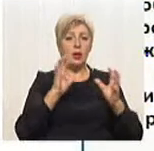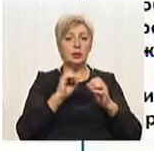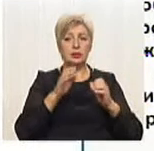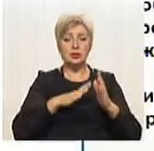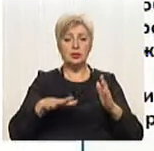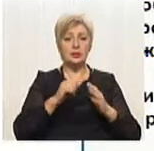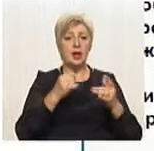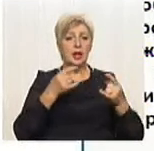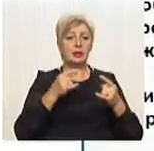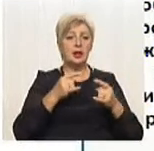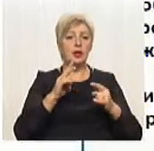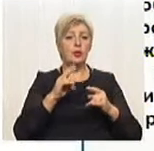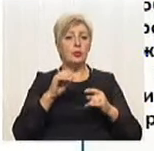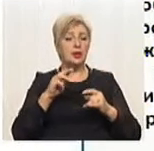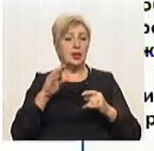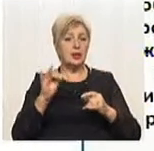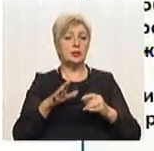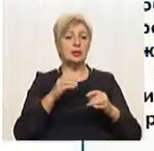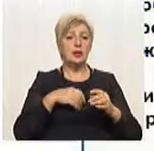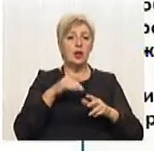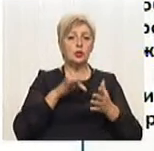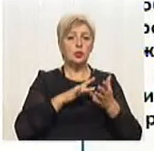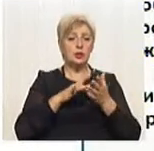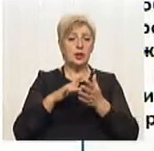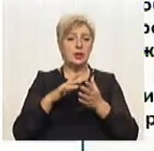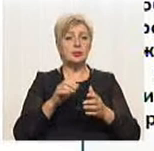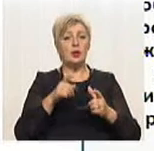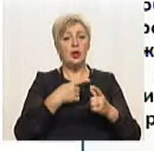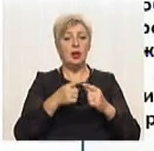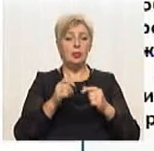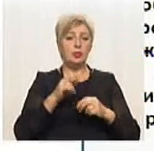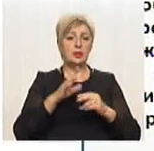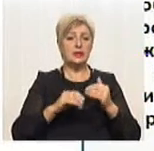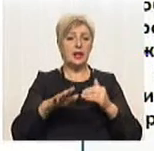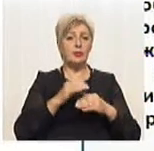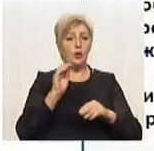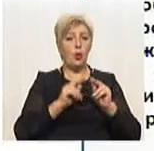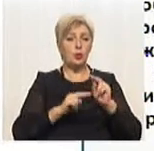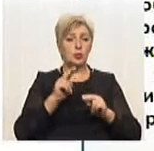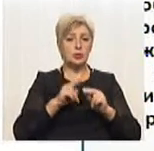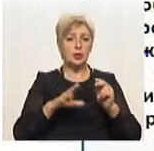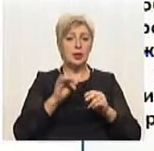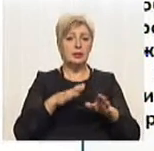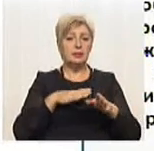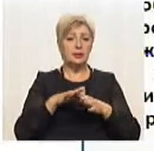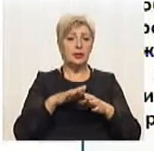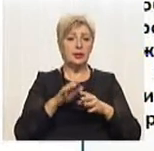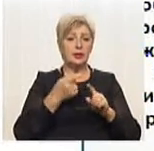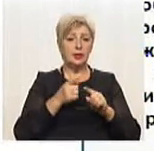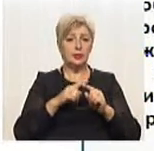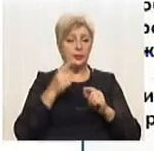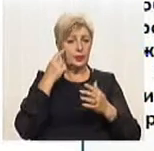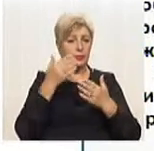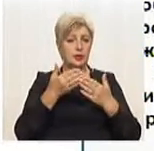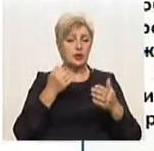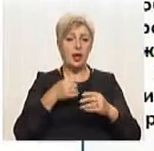телекомунікації, туризму, містобудування або землеустрою та виконання, яких передбачає реалізацію видів